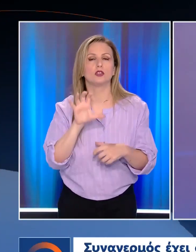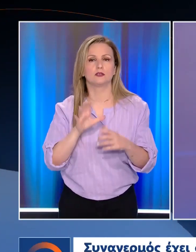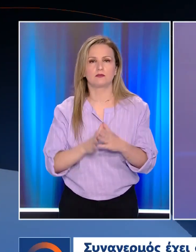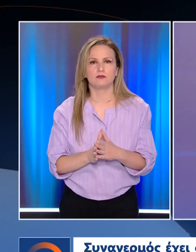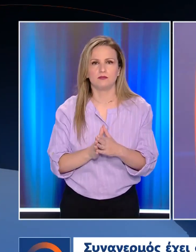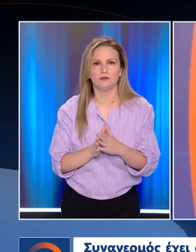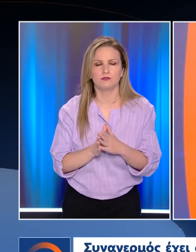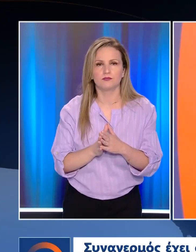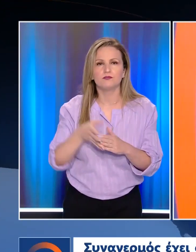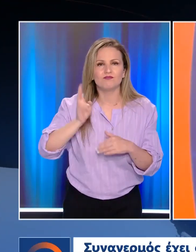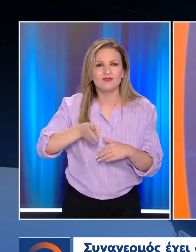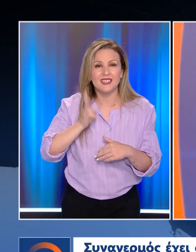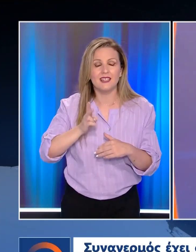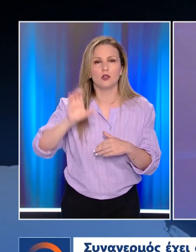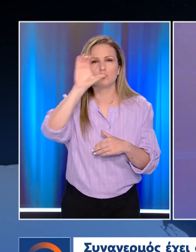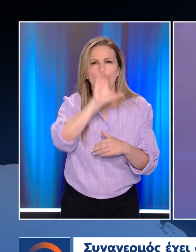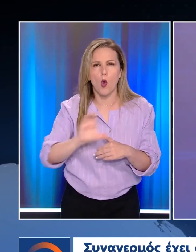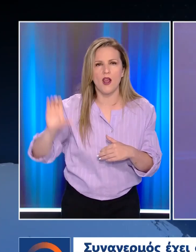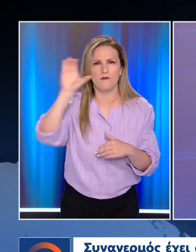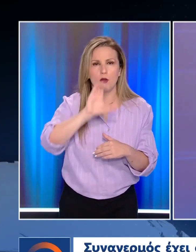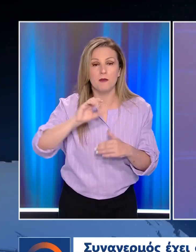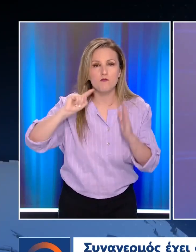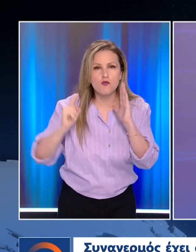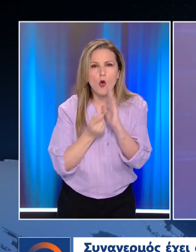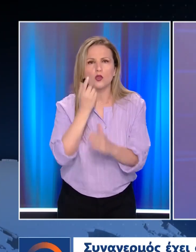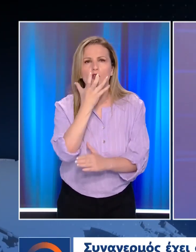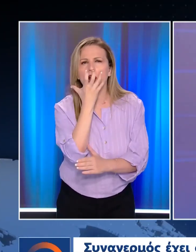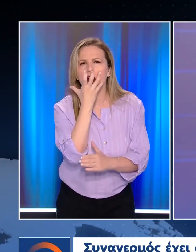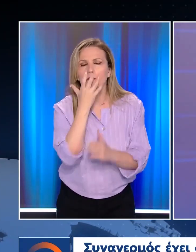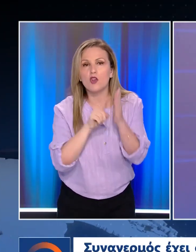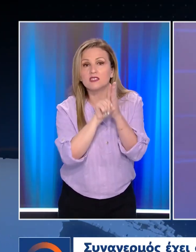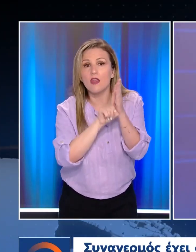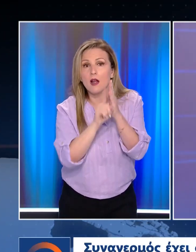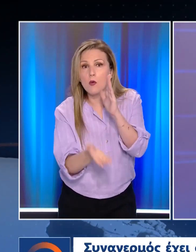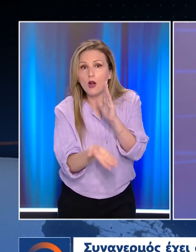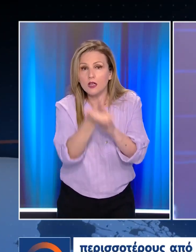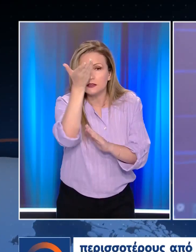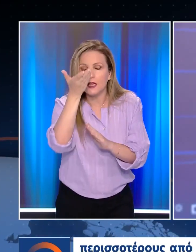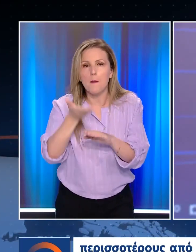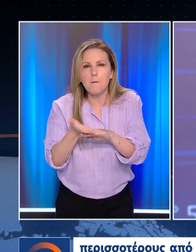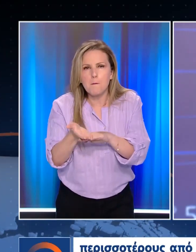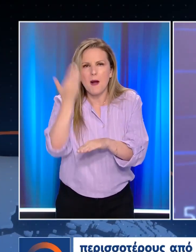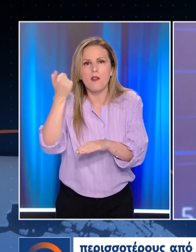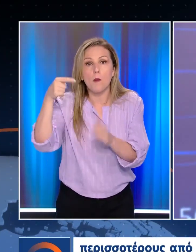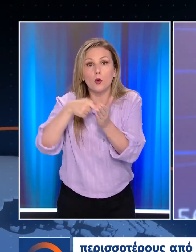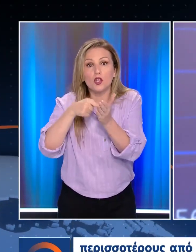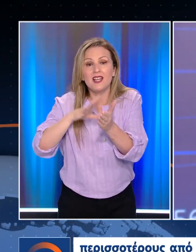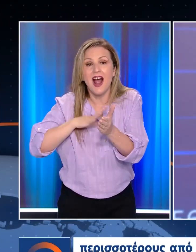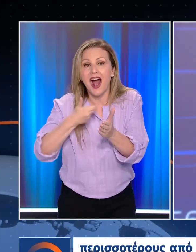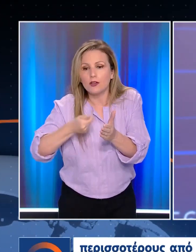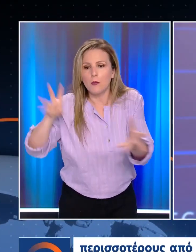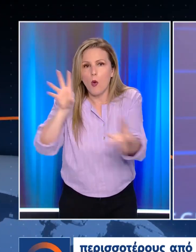Συνεγερμός έχει σημάνει σε όλη την Ευρώπη εξαιτίας του πρωτοφανούς καύσωνα που έχει στοιχεί στη ζωή ήδη σε περισσότερους από χίλιους